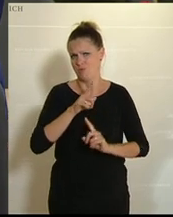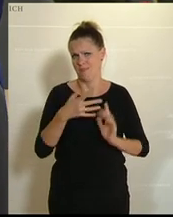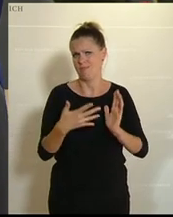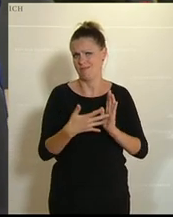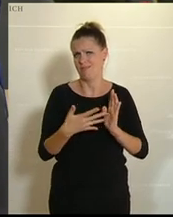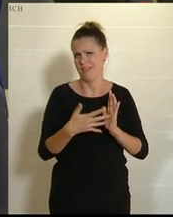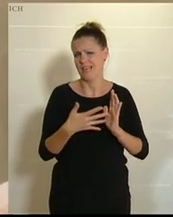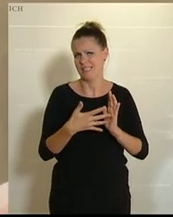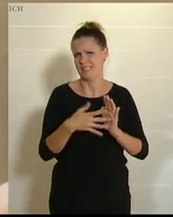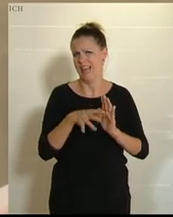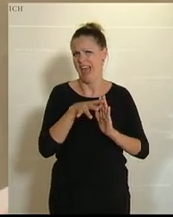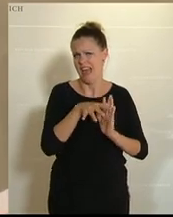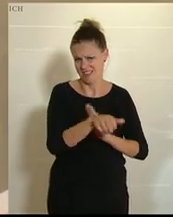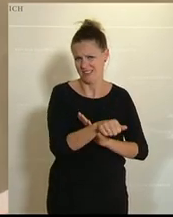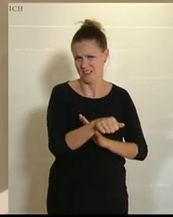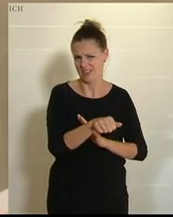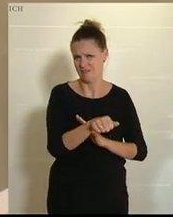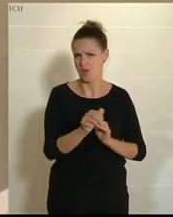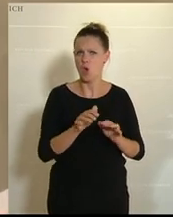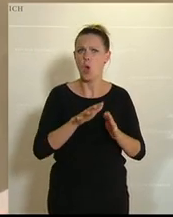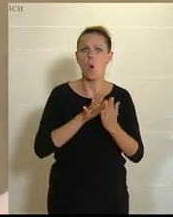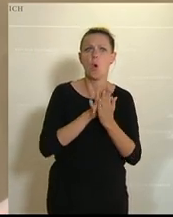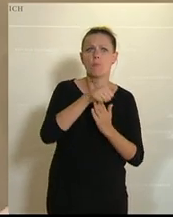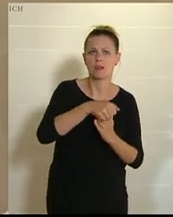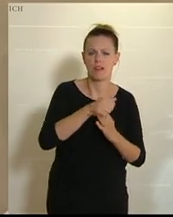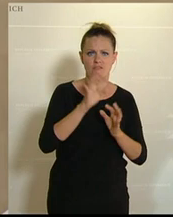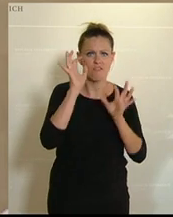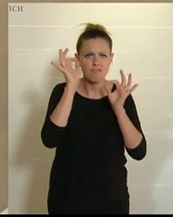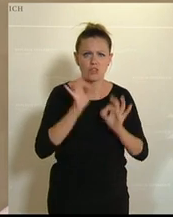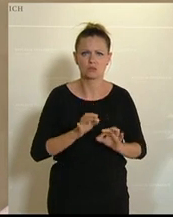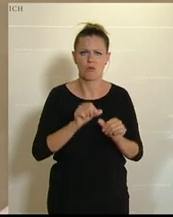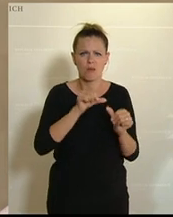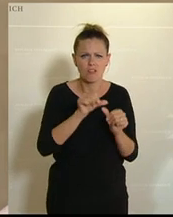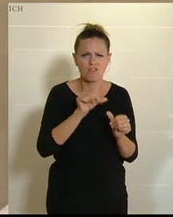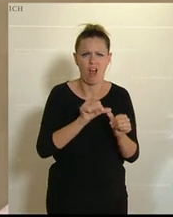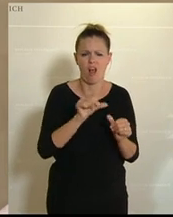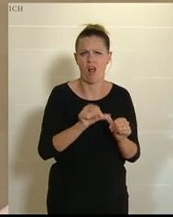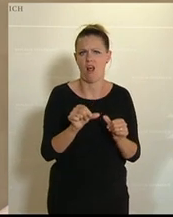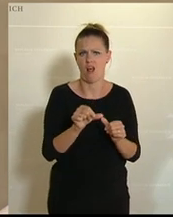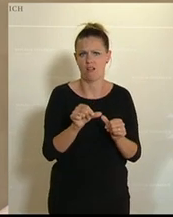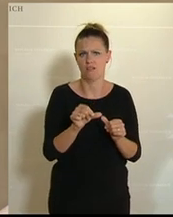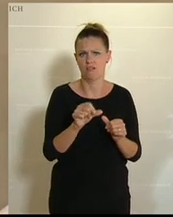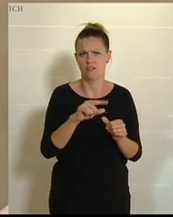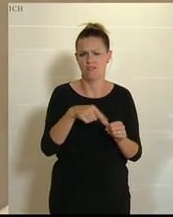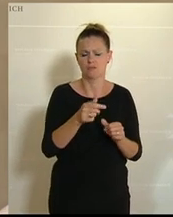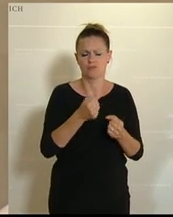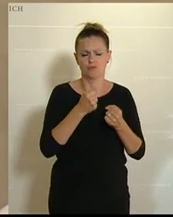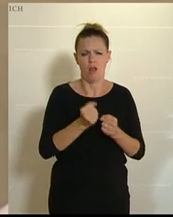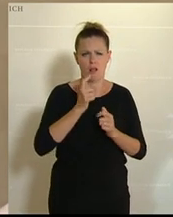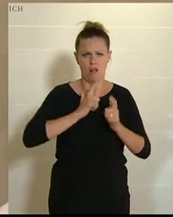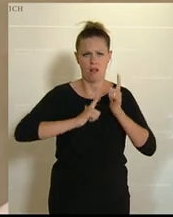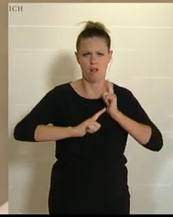Test, der Eingriff, der Übergriff, der Versuch, die Qual mit schwerem Leid